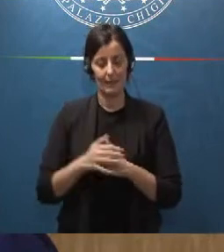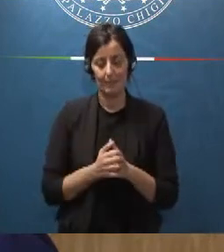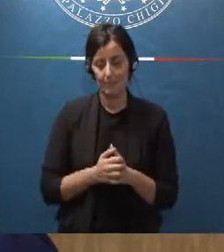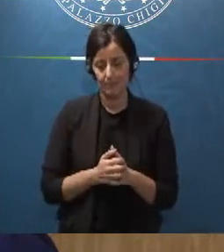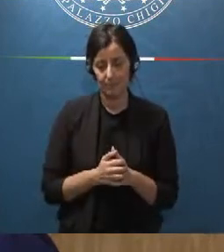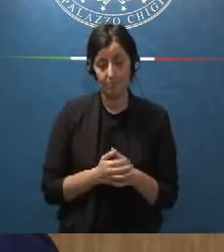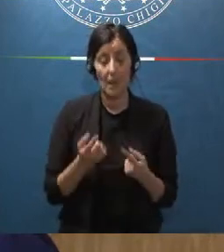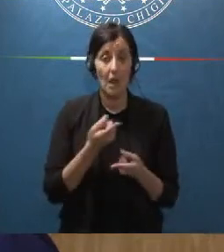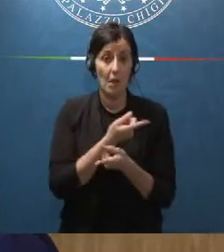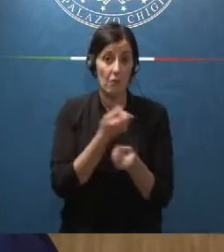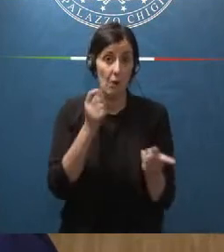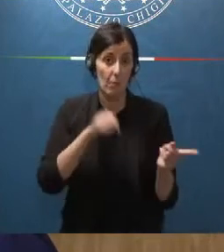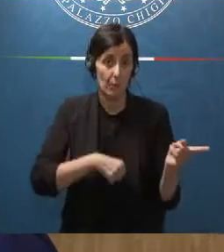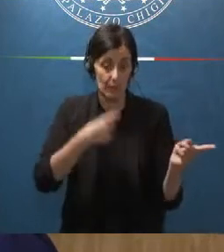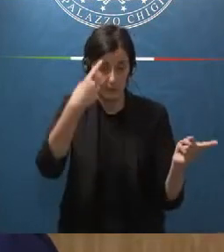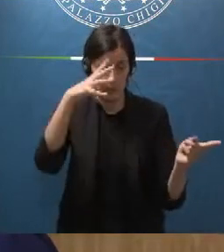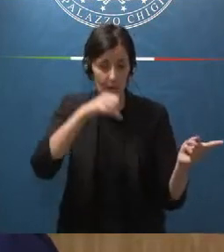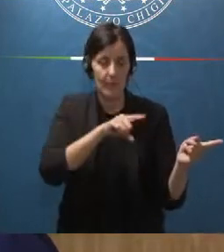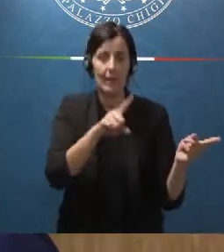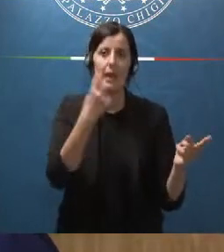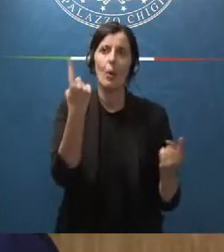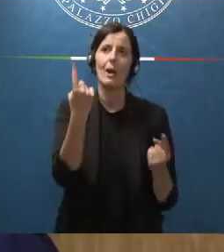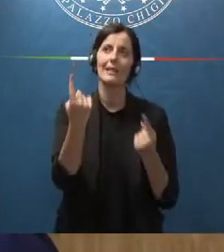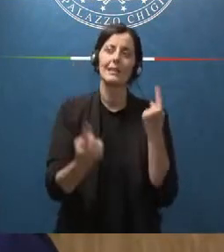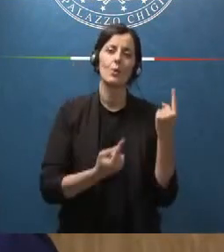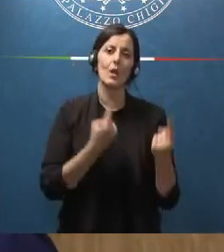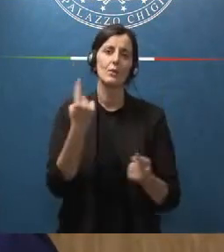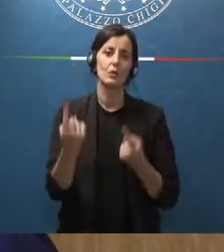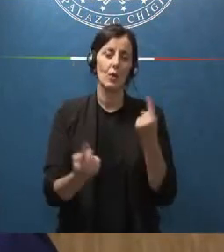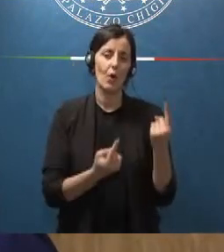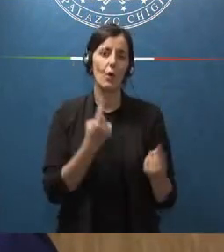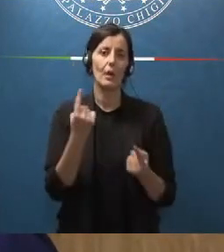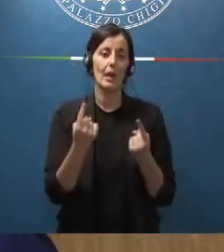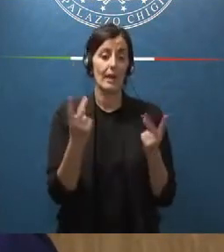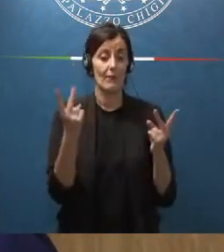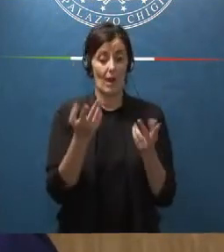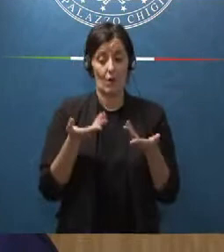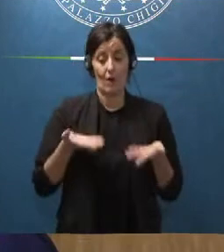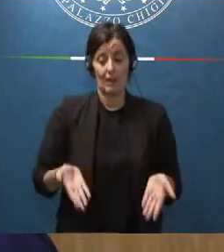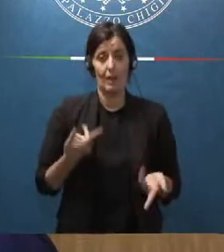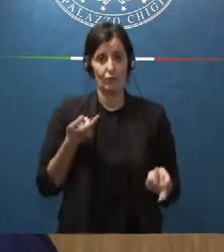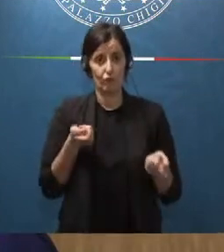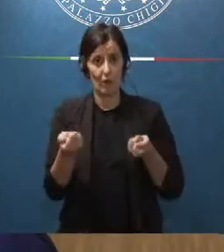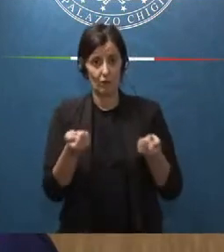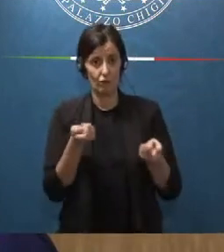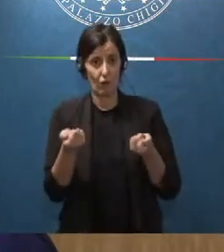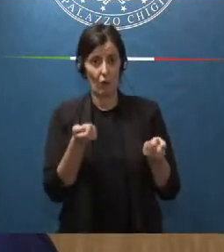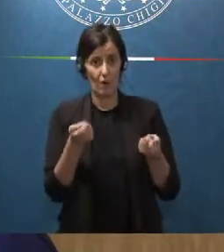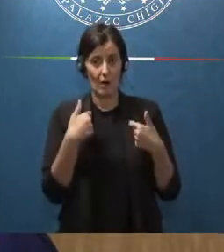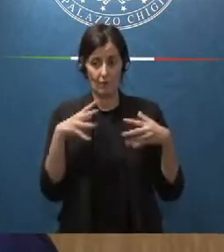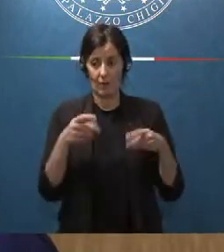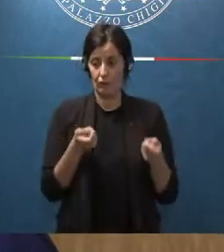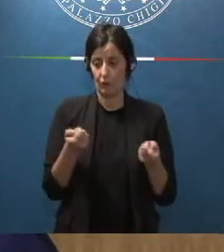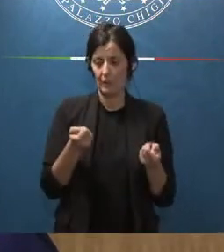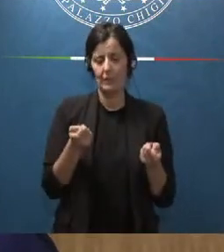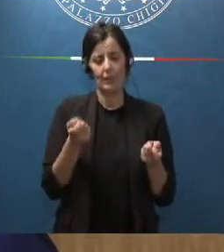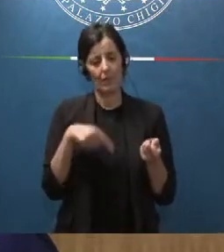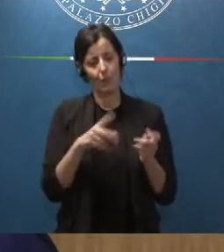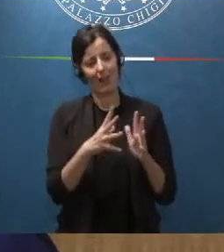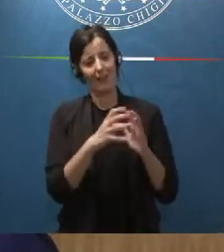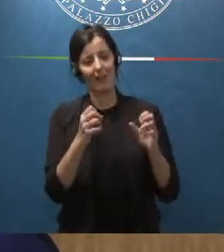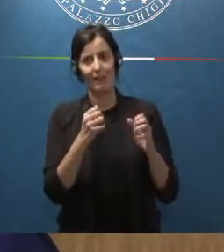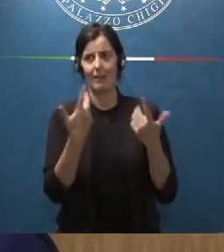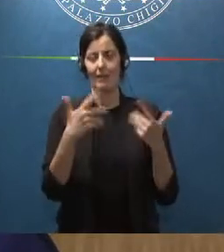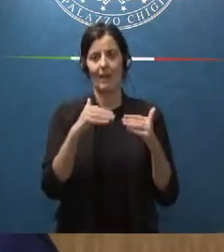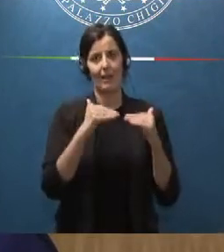intuire che una per esempio delle situazioni che stiamo gestendo che hanno queste caratteristiche è quella di un'azienda di interesse